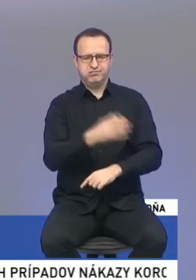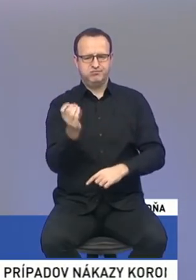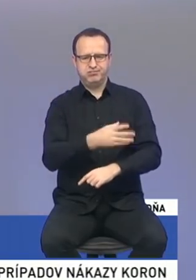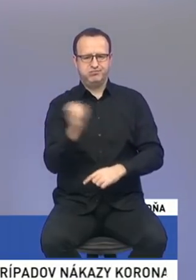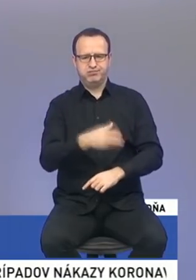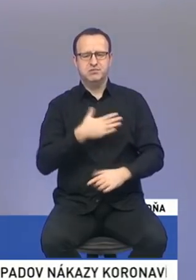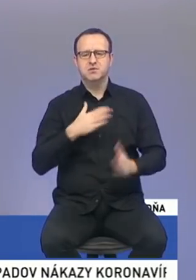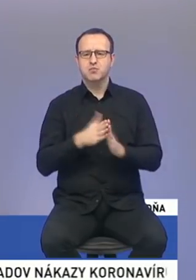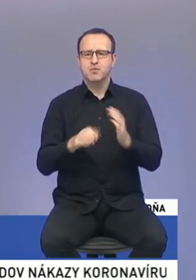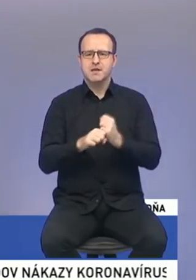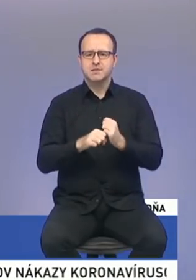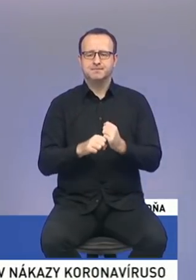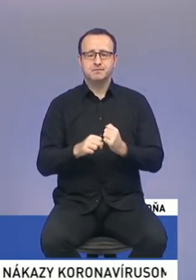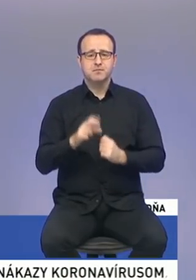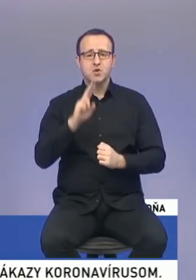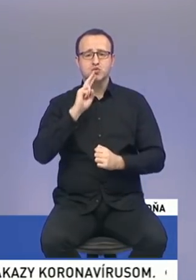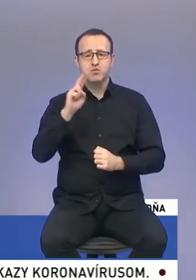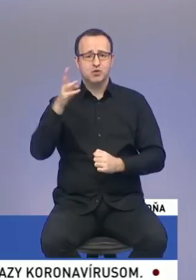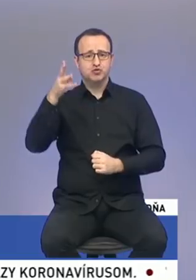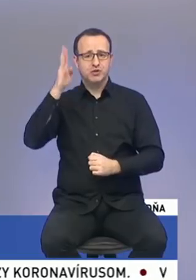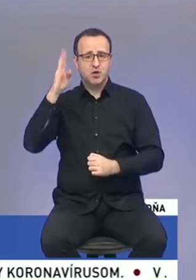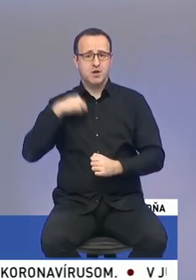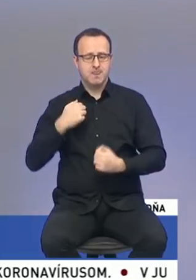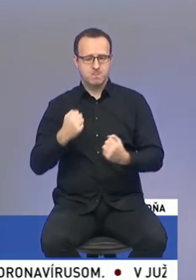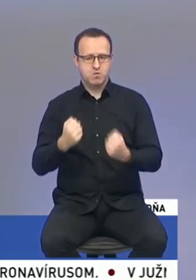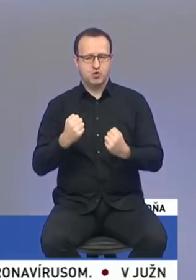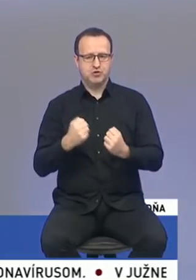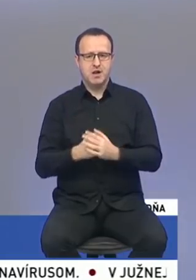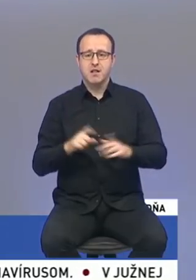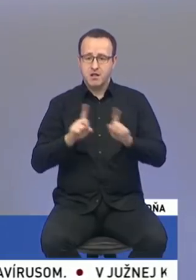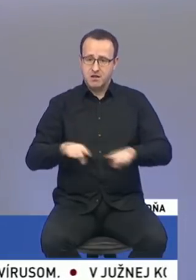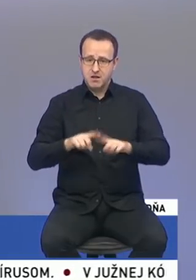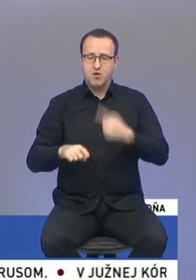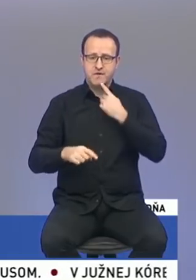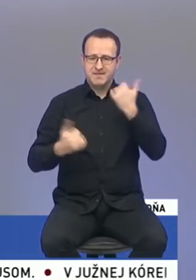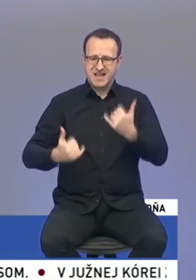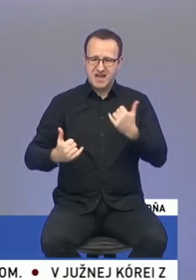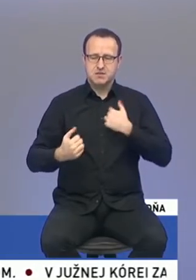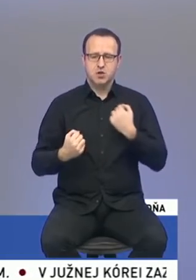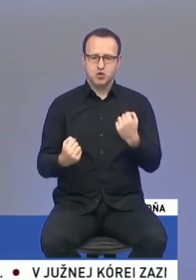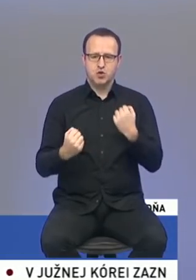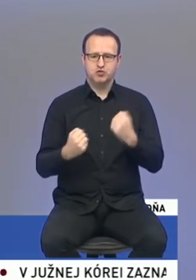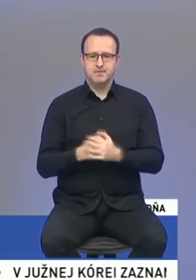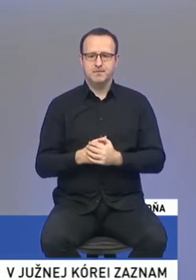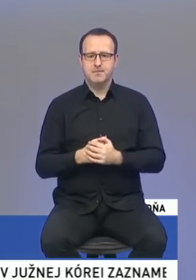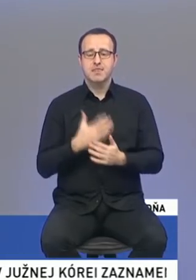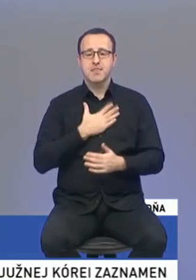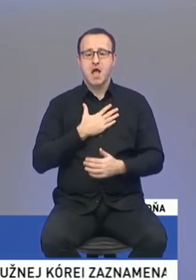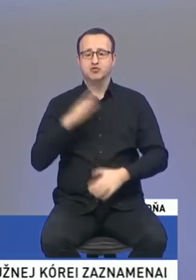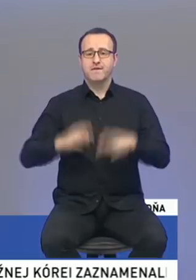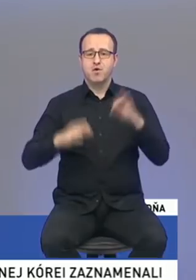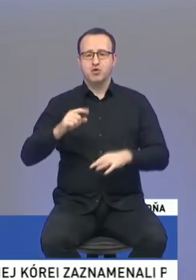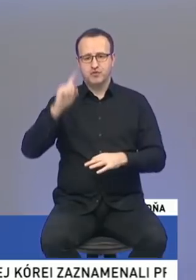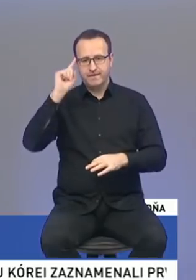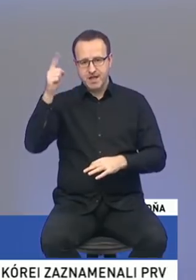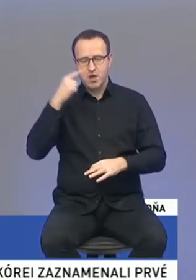My sme to slúbili pred čtyrmi rokmi a sme to dodržali a takisto to hovoríme teraz a takisto to dodržíme. A náš volič to vie, pretože my sme už mu